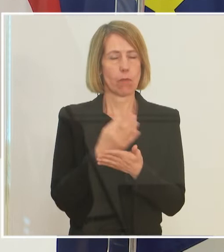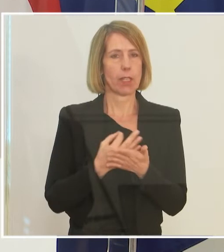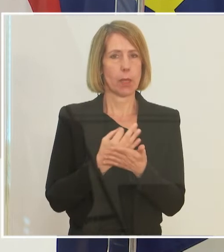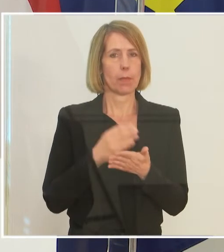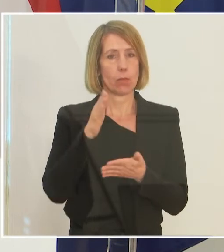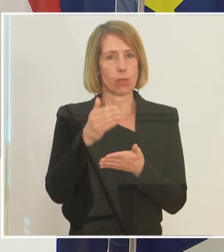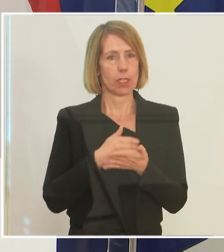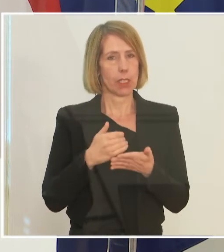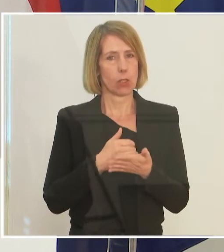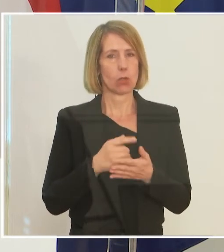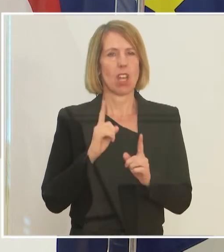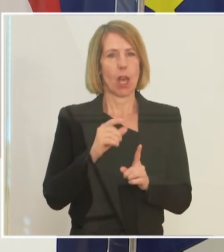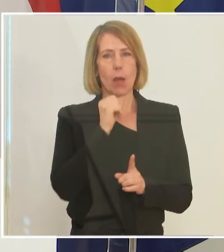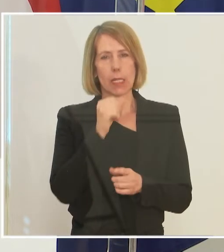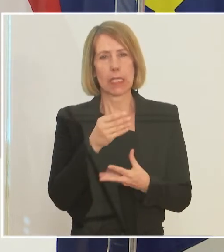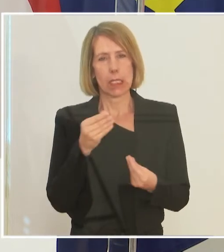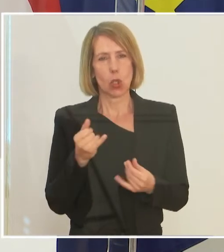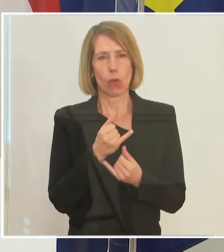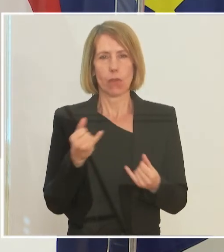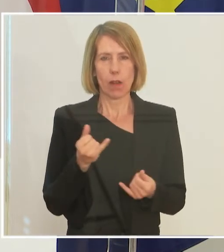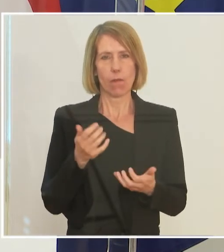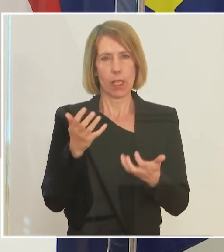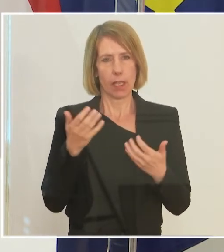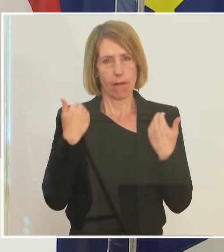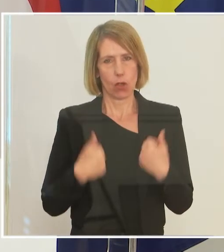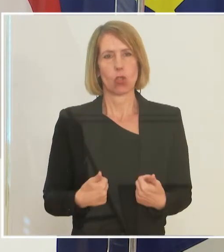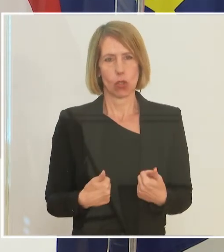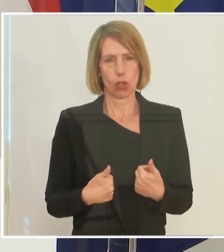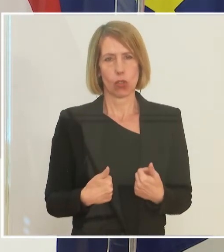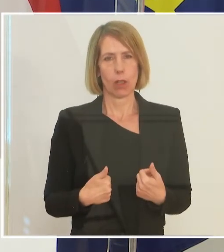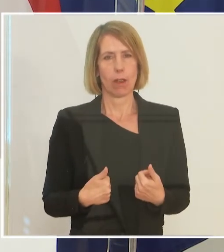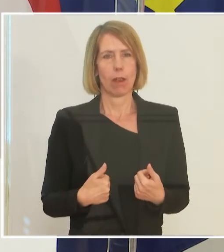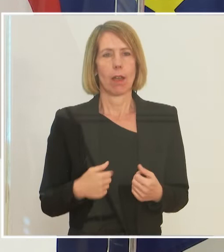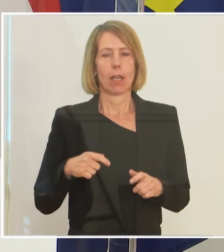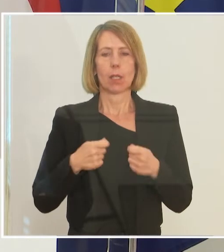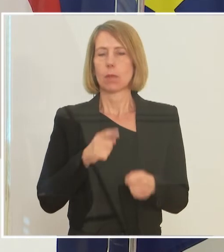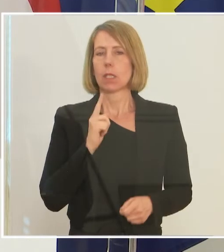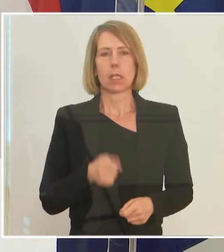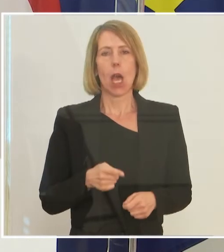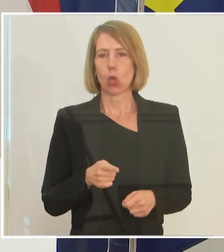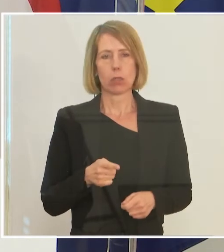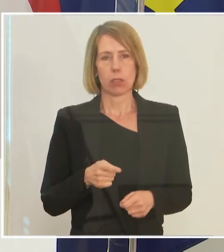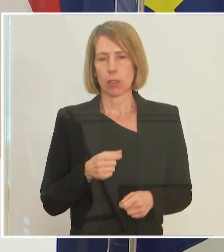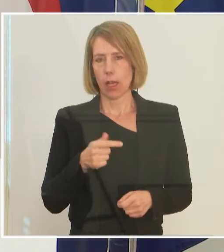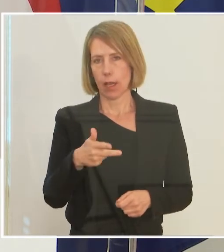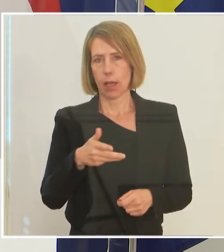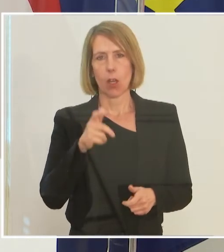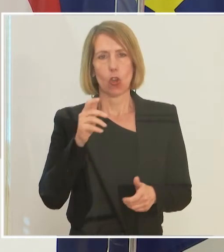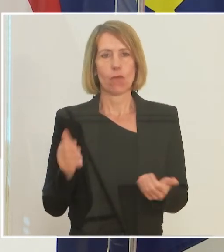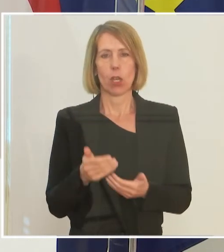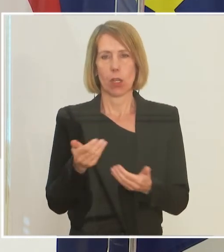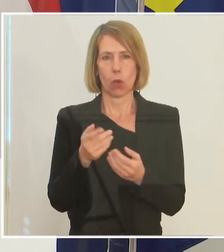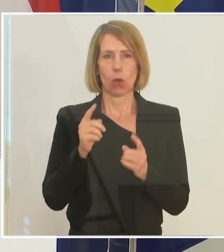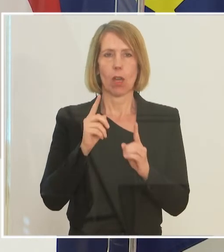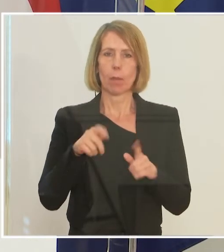in dem Ausmaß, wie wir uns das gewünscht hätten. Also es gibt natürlich tausende Förderungen in diesem Bereich, aber es gibt viel mehr Menschen in